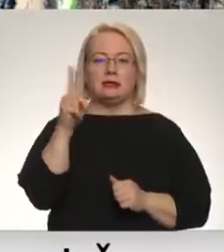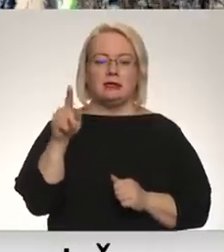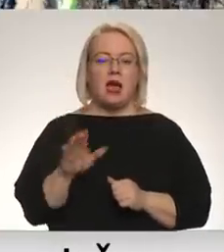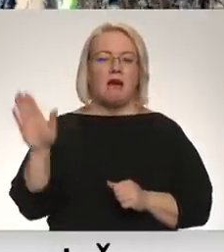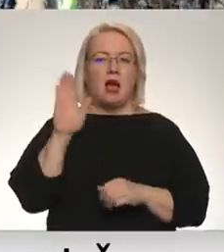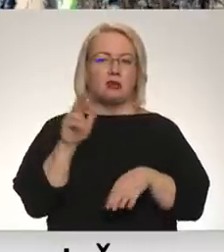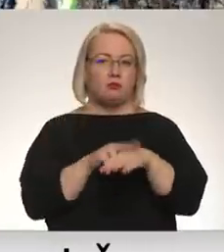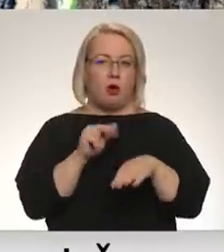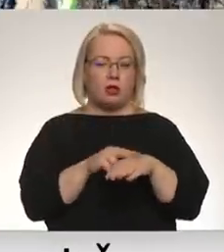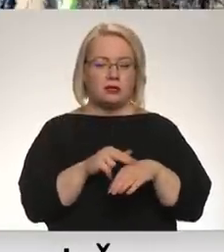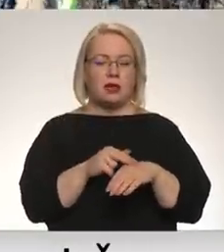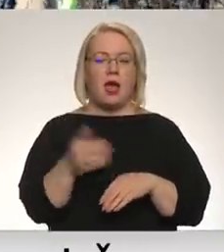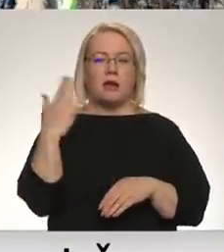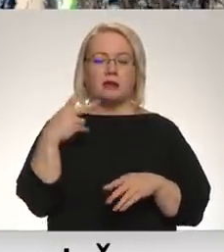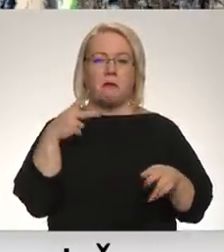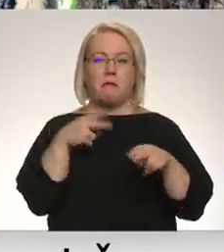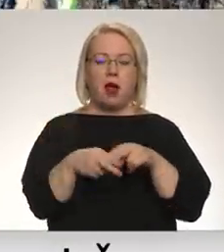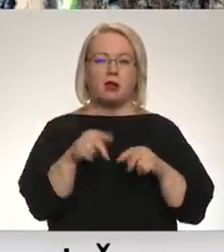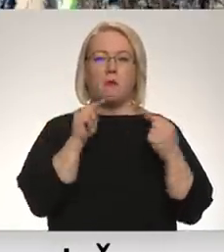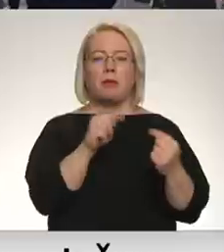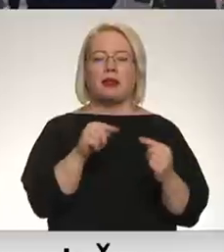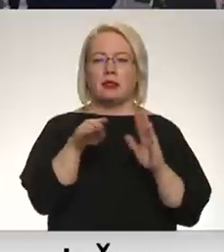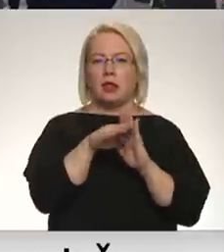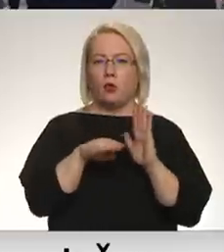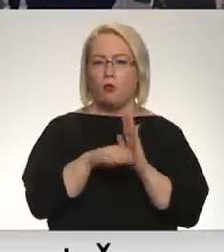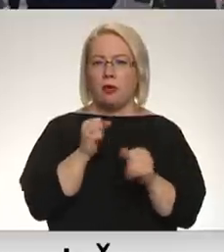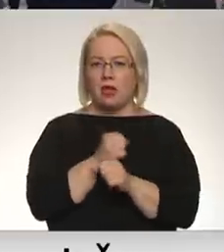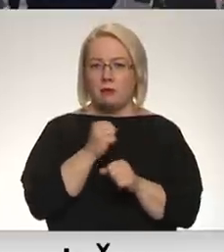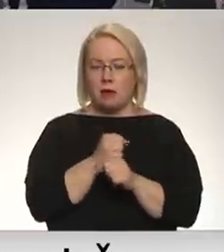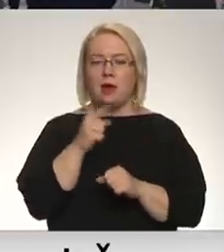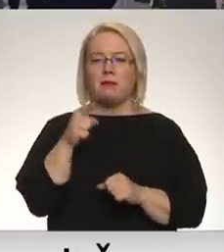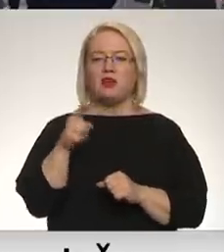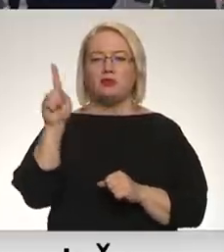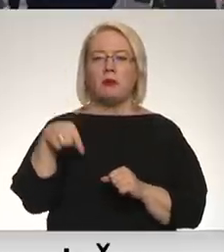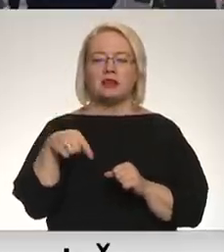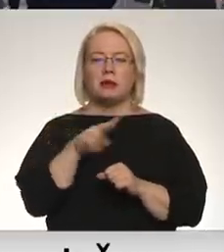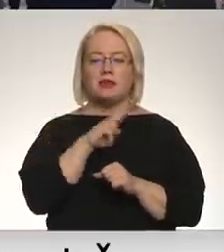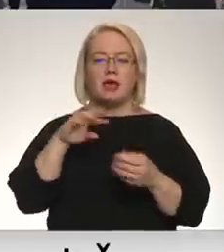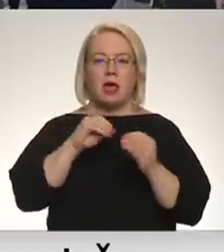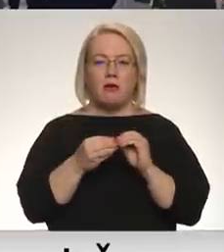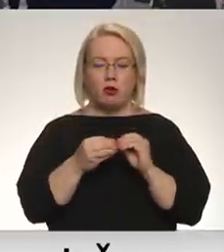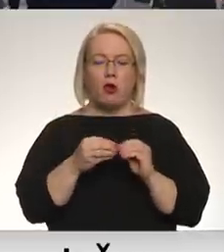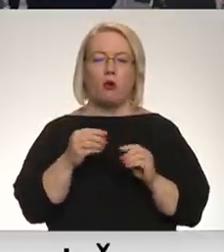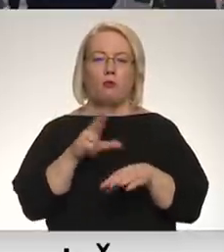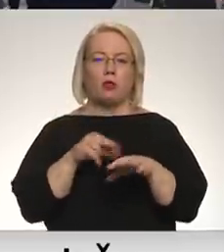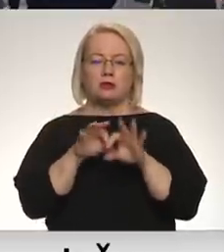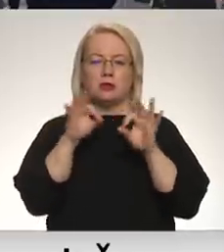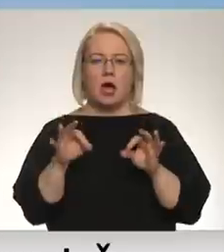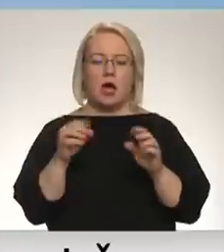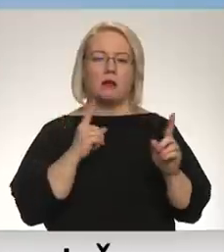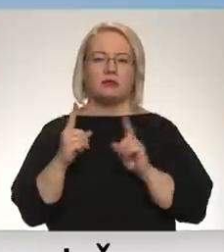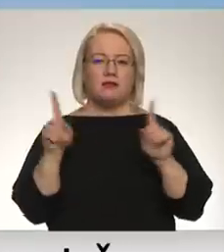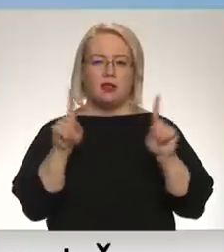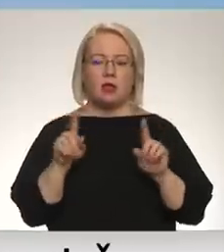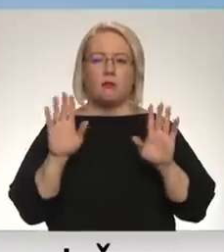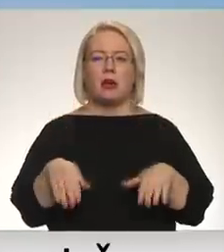sākotnēji aicināja pārtraukt pretlikumīgās darbības, taču prasības netika ievērotas un policijas sākusi administratīvo procesu gan par